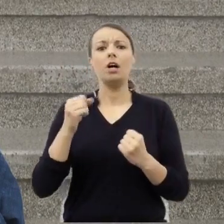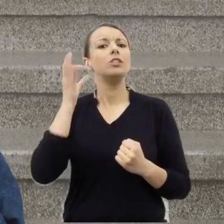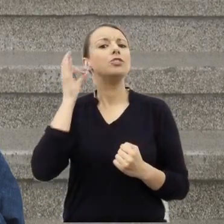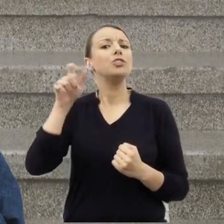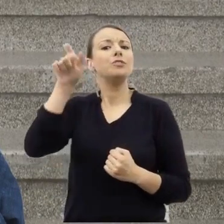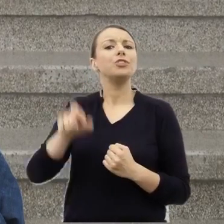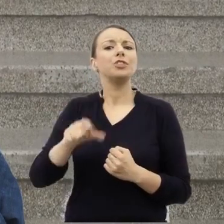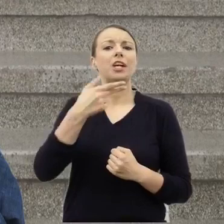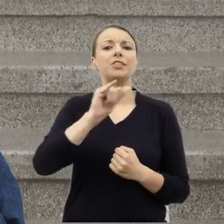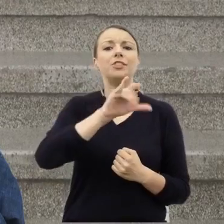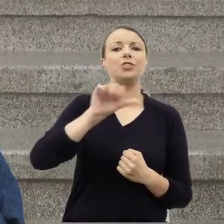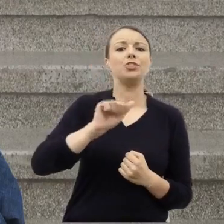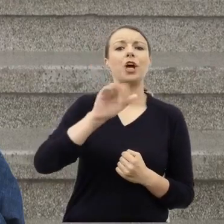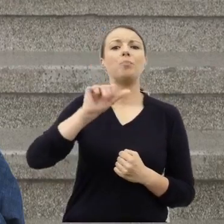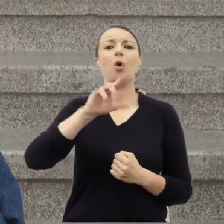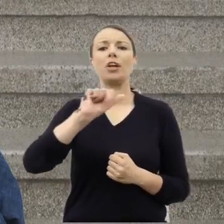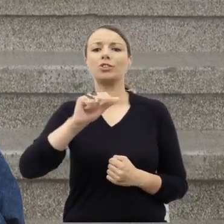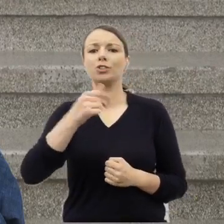Borenstein,